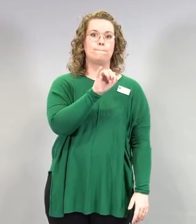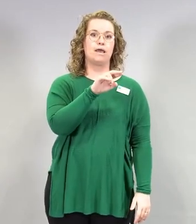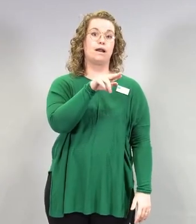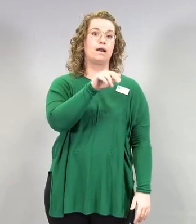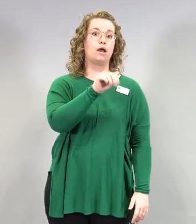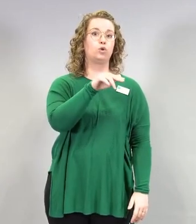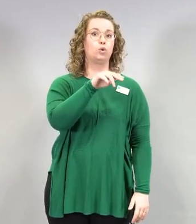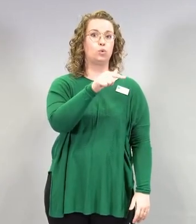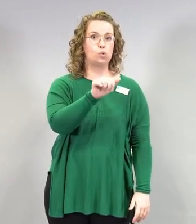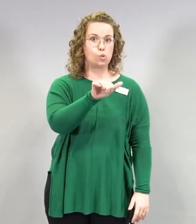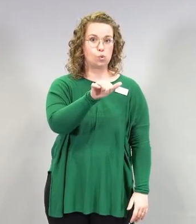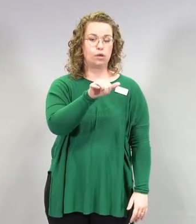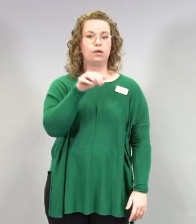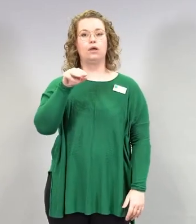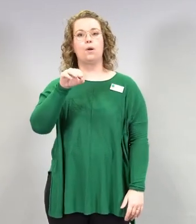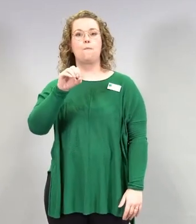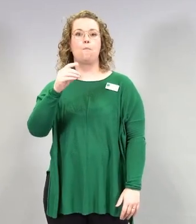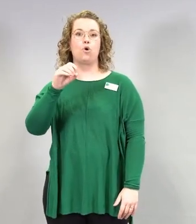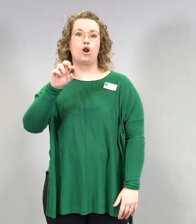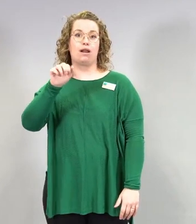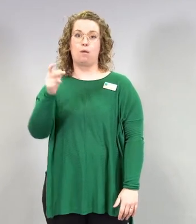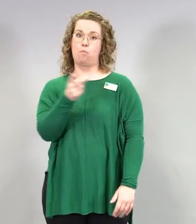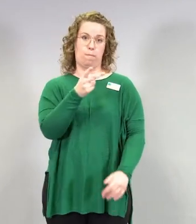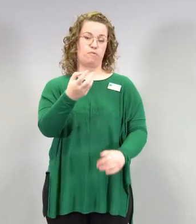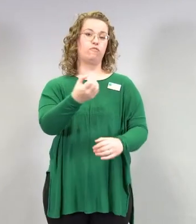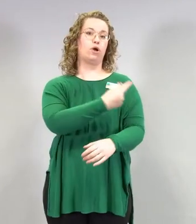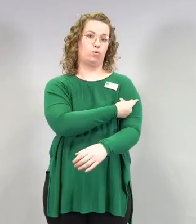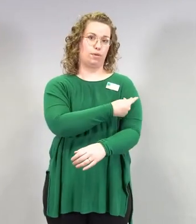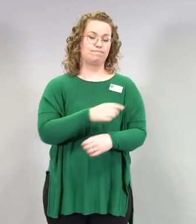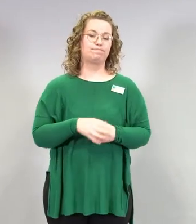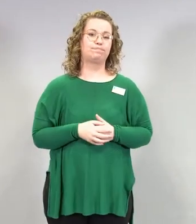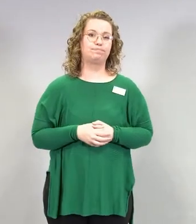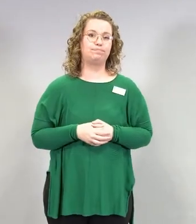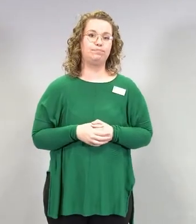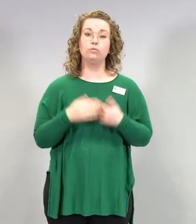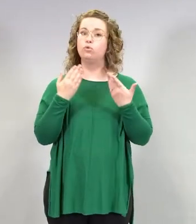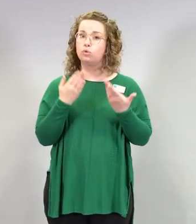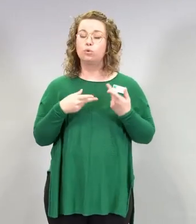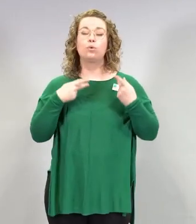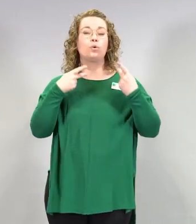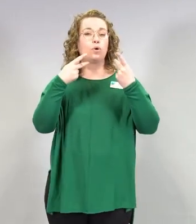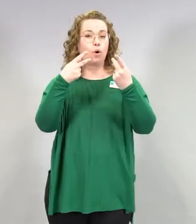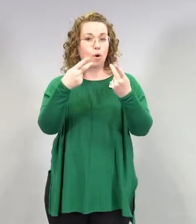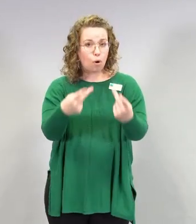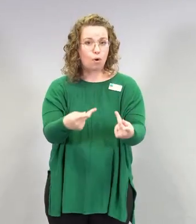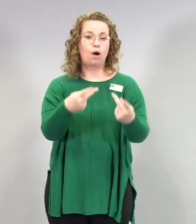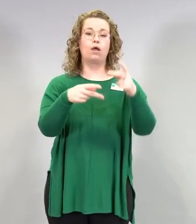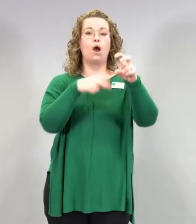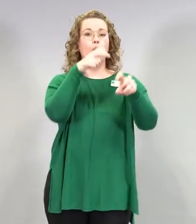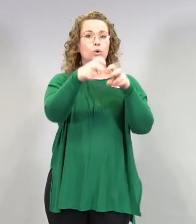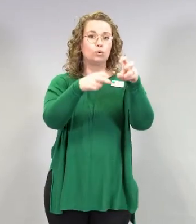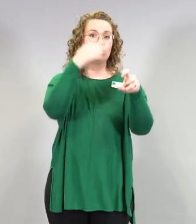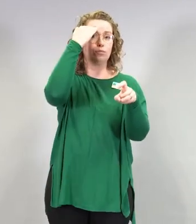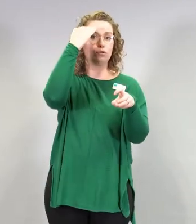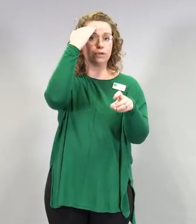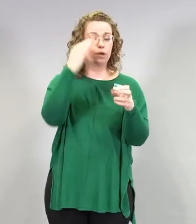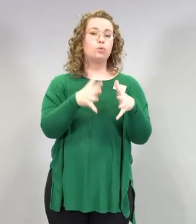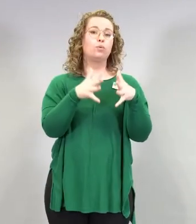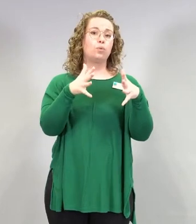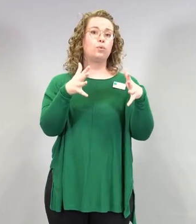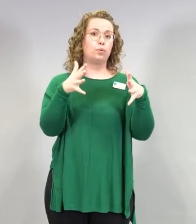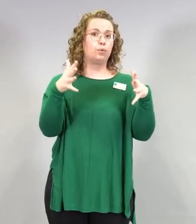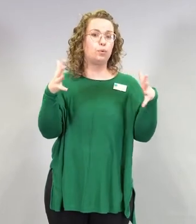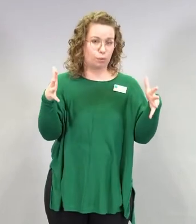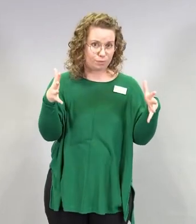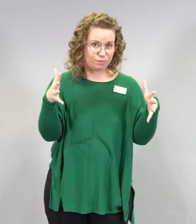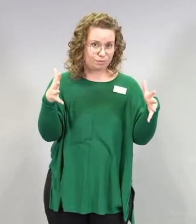Tutkimustietoa eri rokotteiden ristiin käytöstä kertyy parhaillaan. Meidän perustelu, miksi me tätä suositellaan,